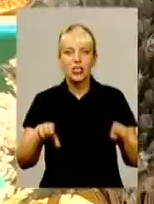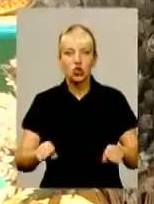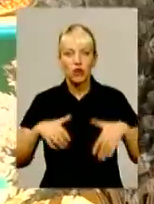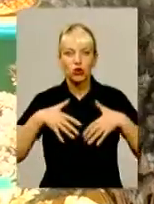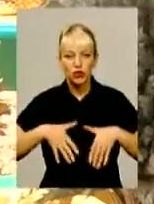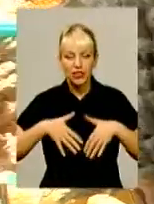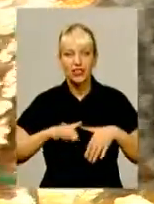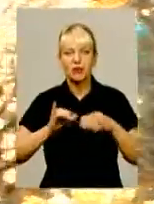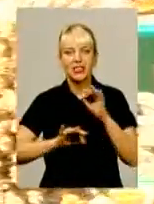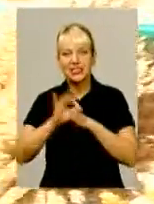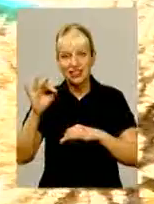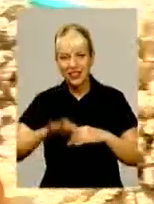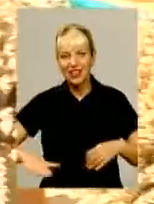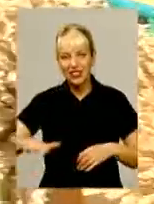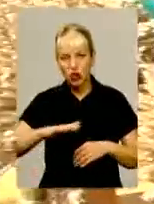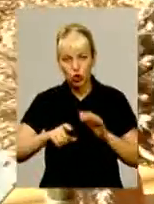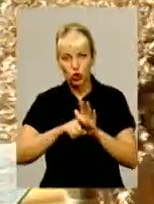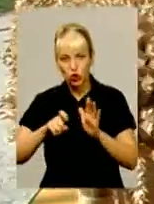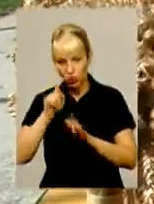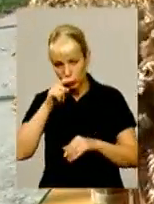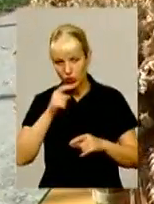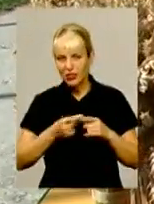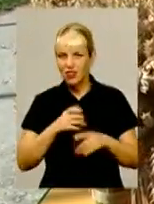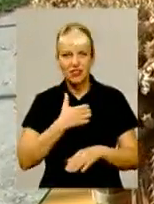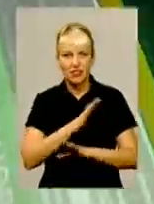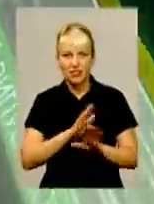територіям, то в аграрній політиці вони не основні гравці.